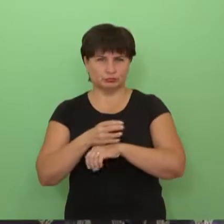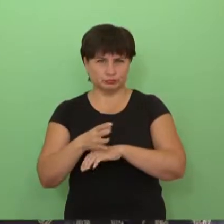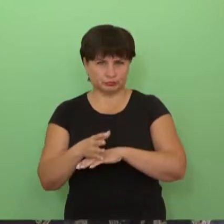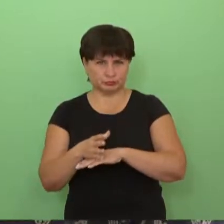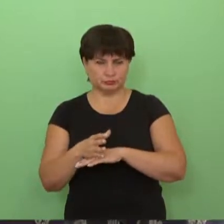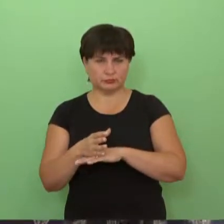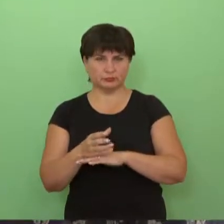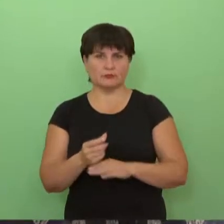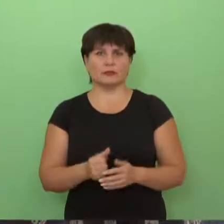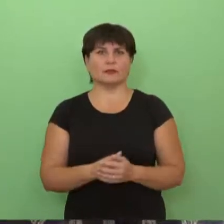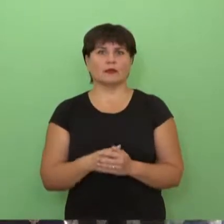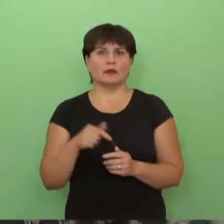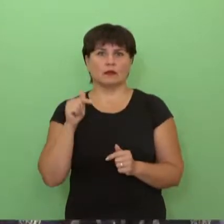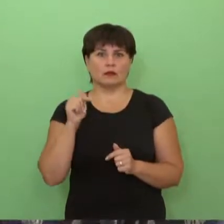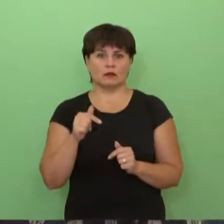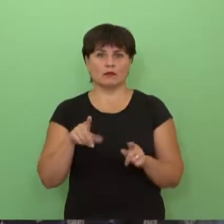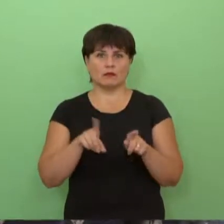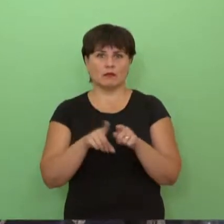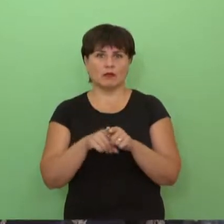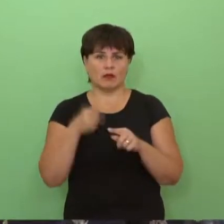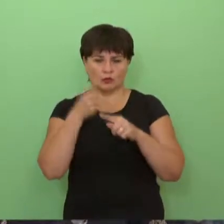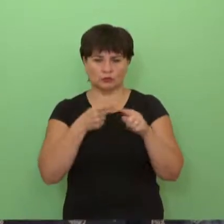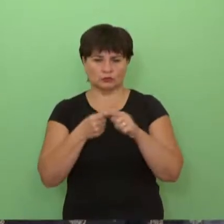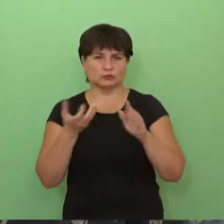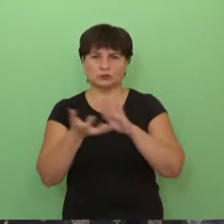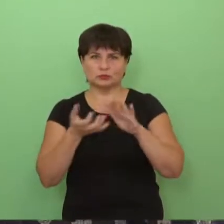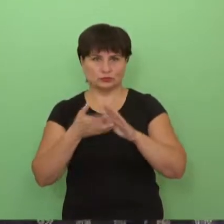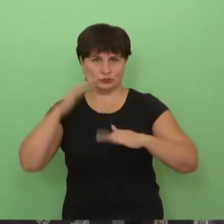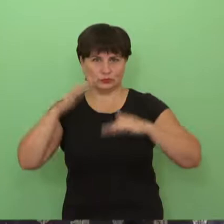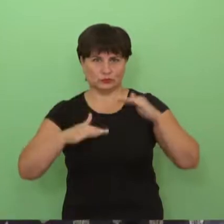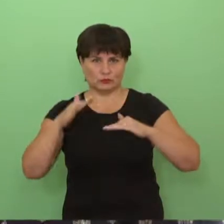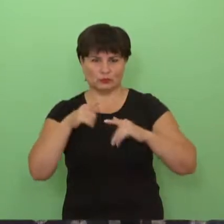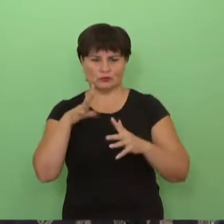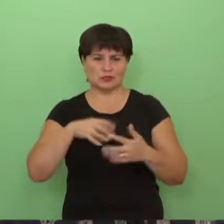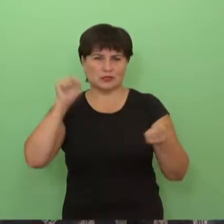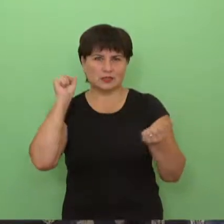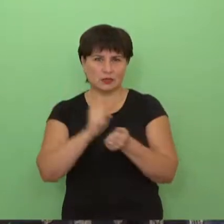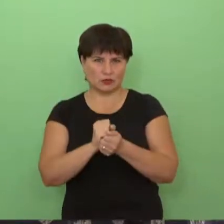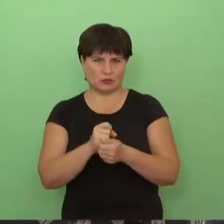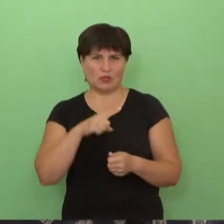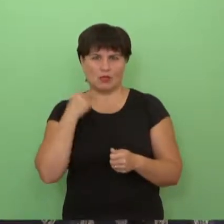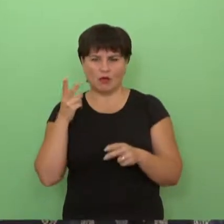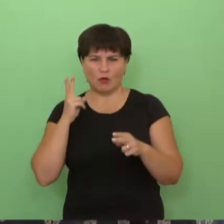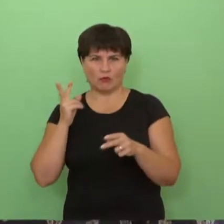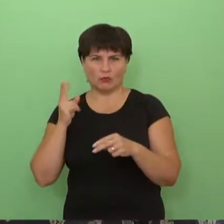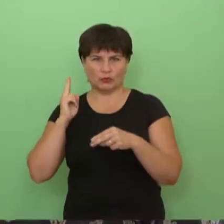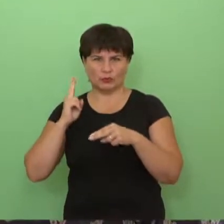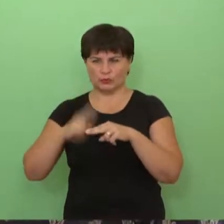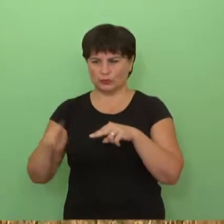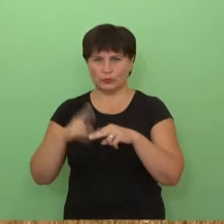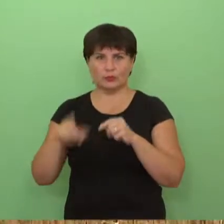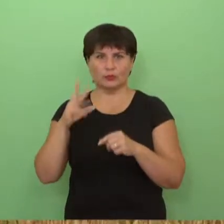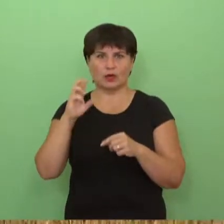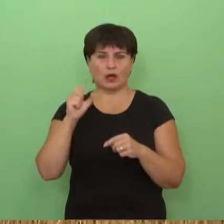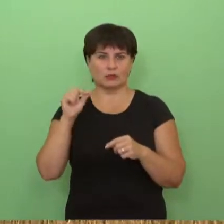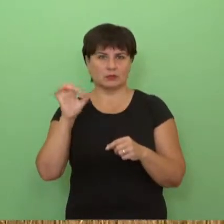brendo, grūdas jau pildė savo masę. Tačiau jis buvo uždžiovintas, ypač rapsams, tai pakenkė ir,